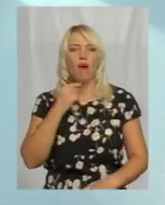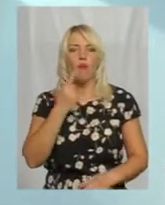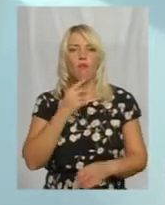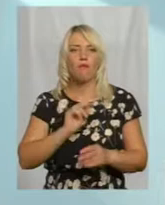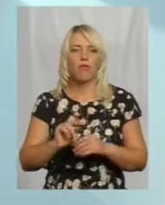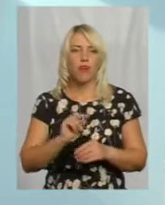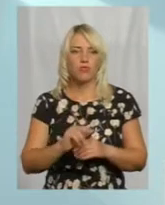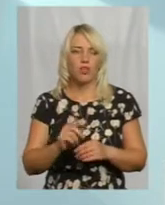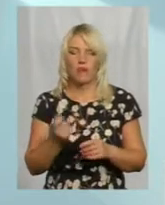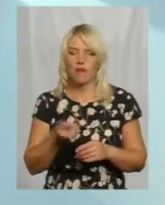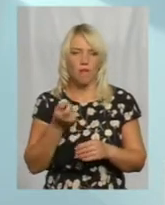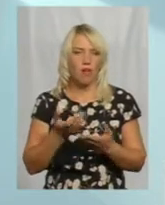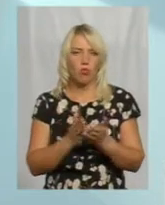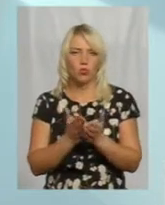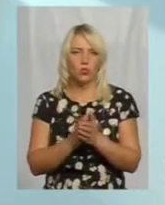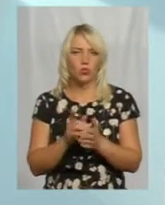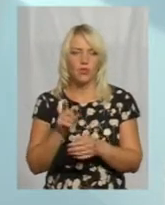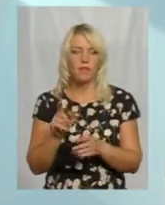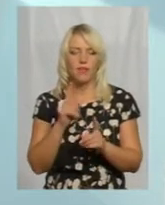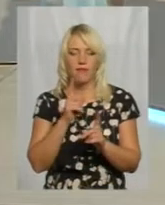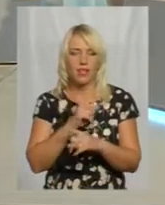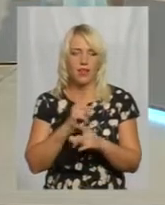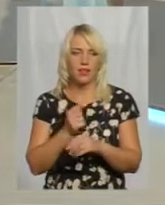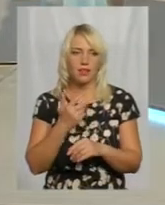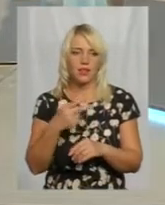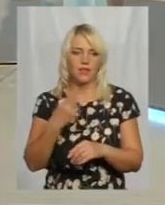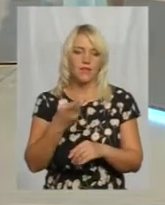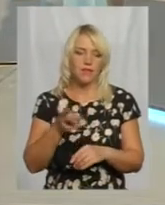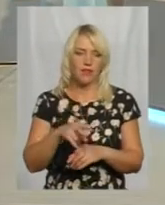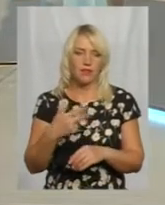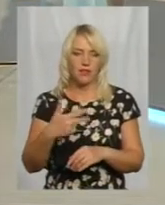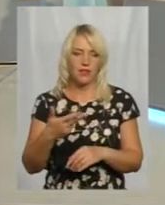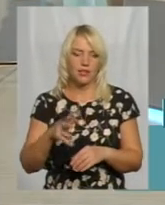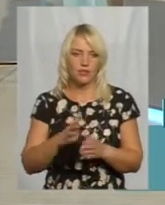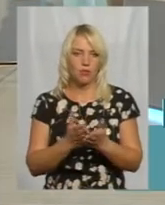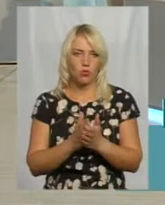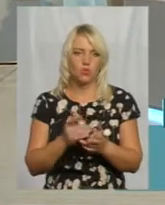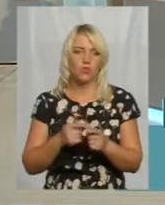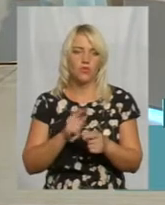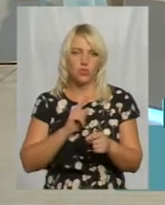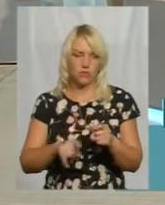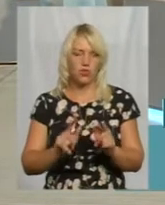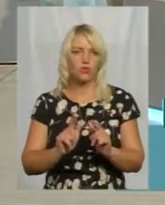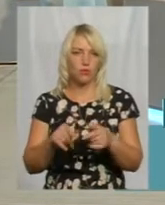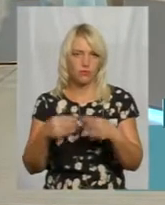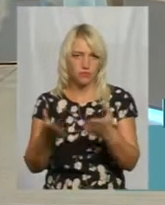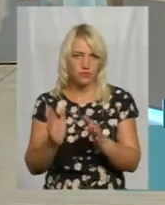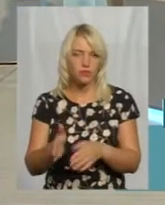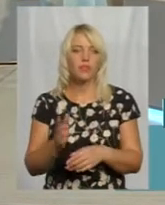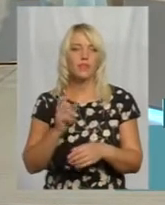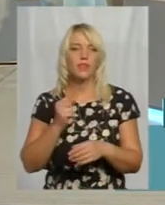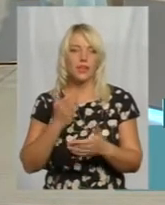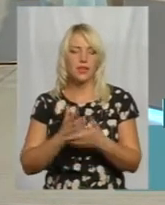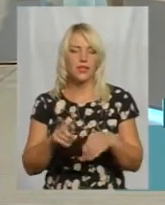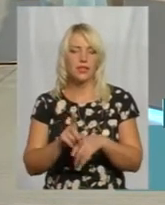мало підручників, там невелика кількість, де по 20-30 підручників, думаю, що вони швидко вже і поступлять. Але є, які